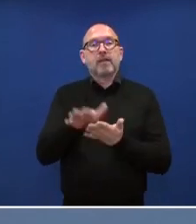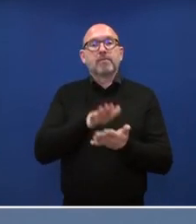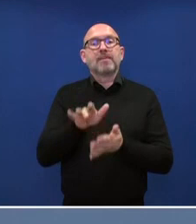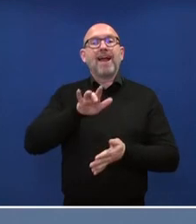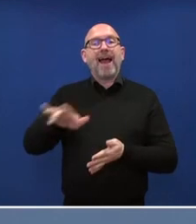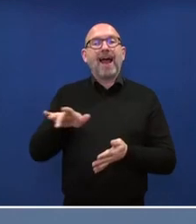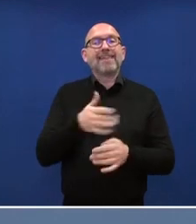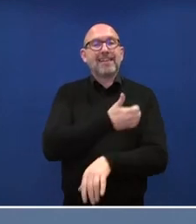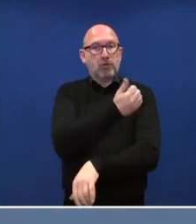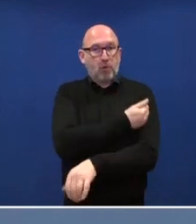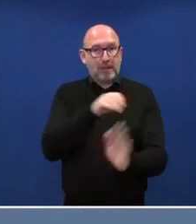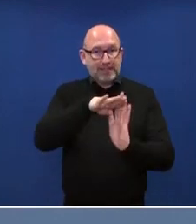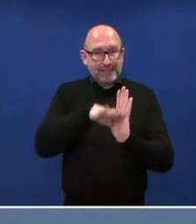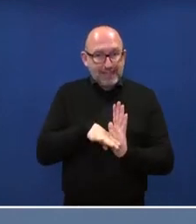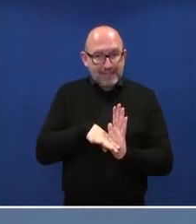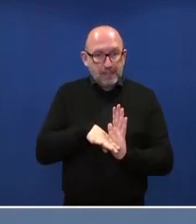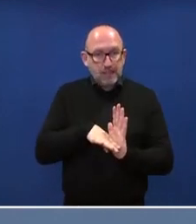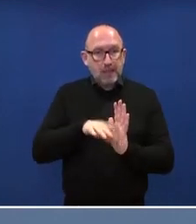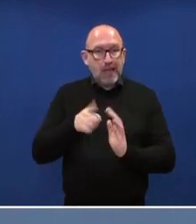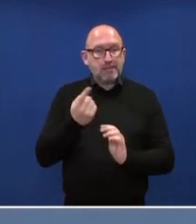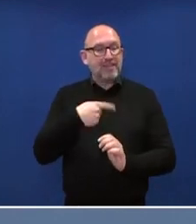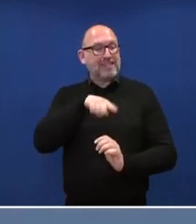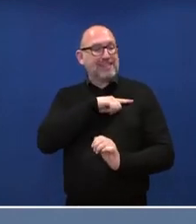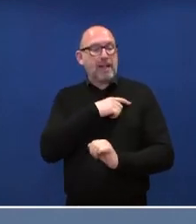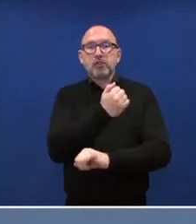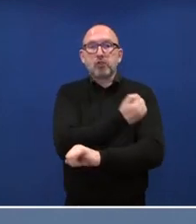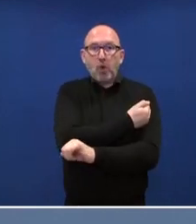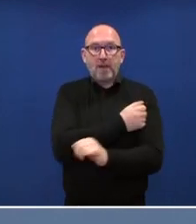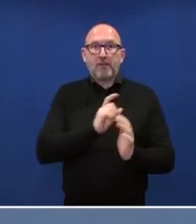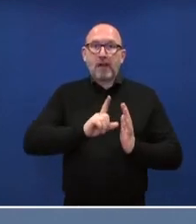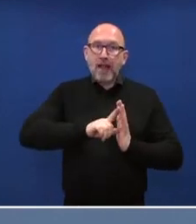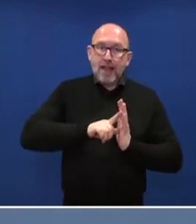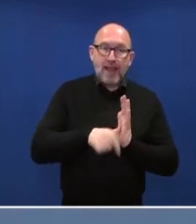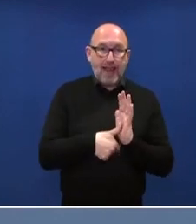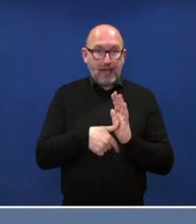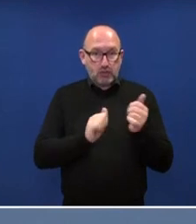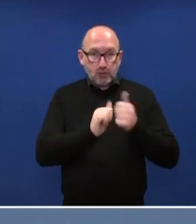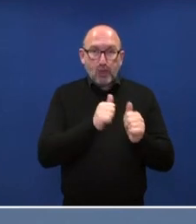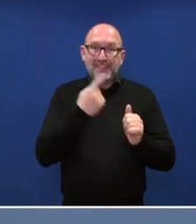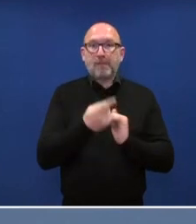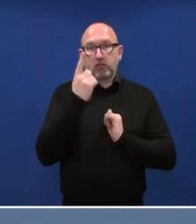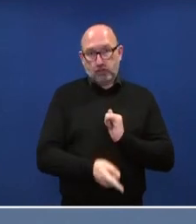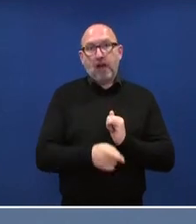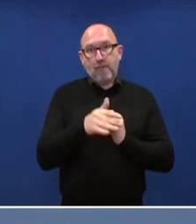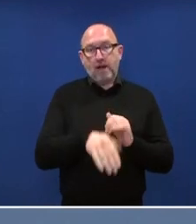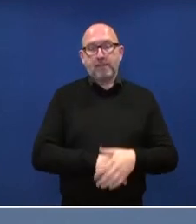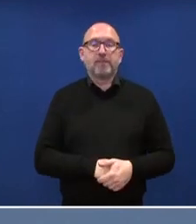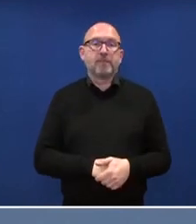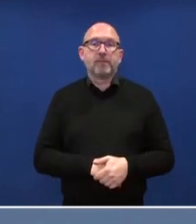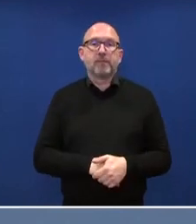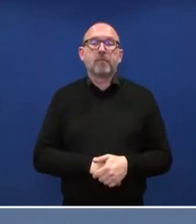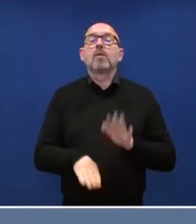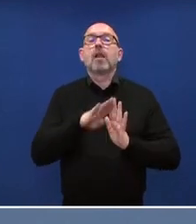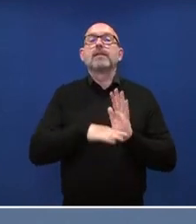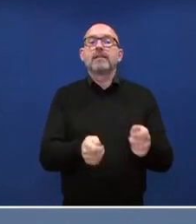-Doping-Gesetzes, mit dem erstmals Selbstdoping im Leistungssport unter Strafe gestellt wurde. Nach dem gesetzlichen Auftrag